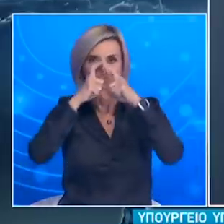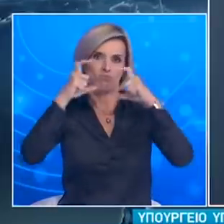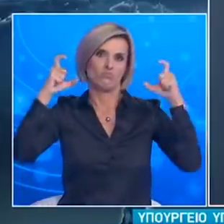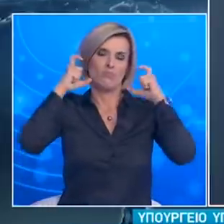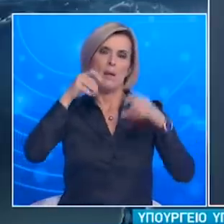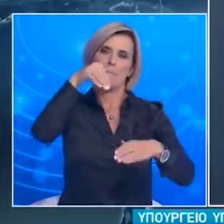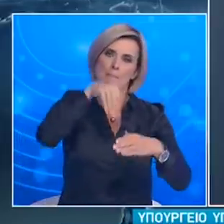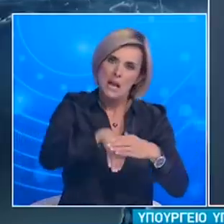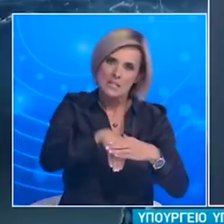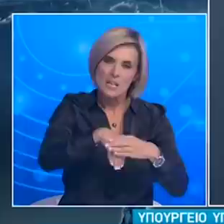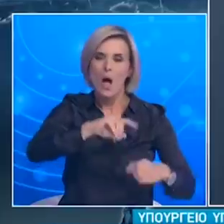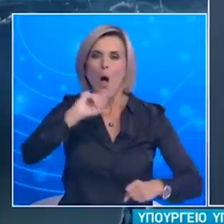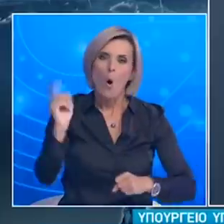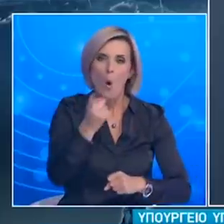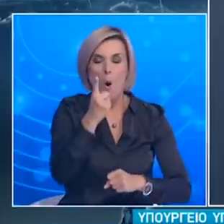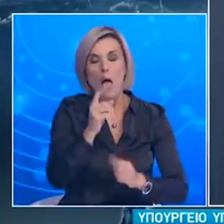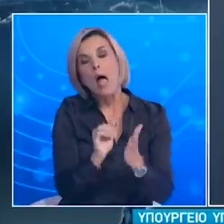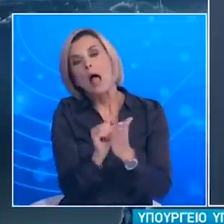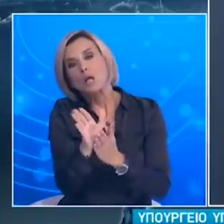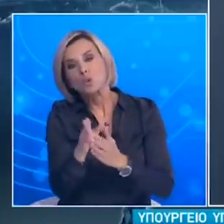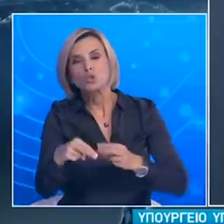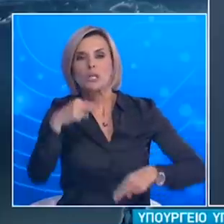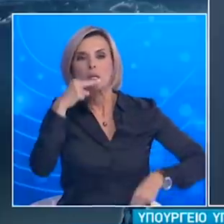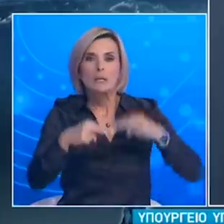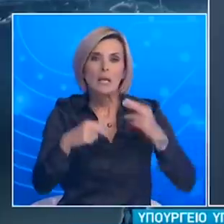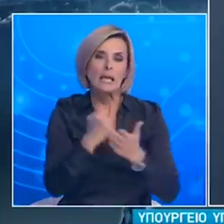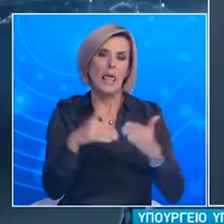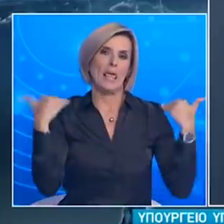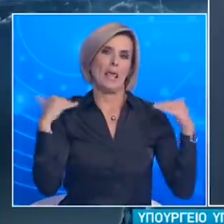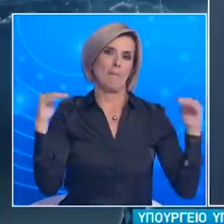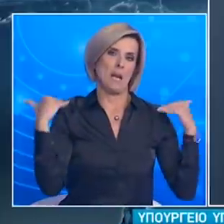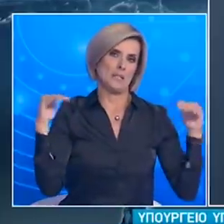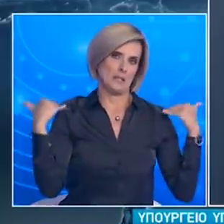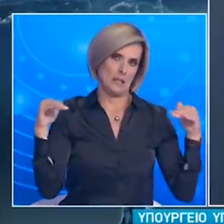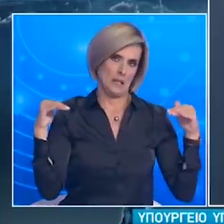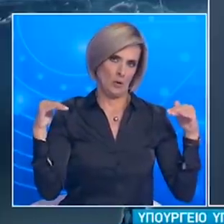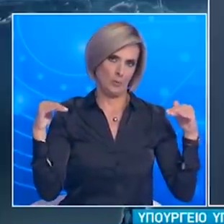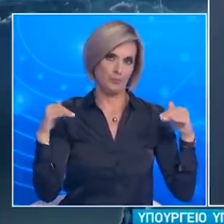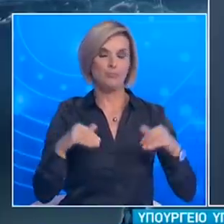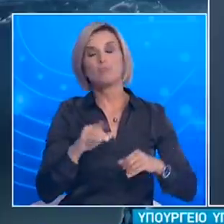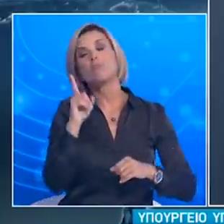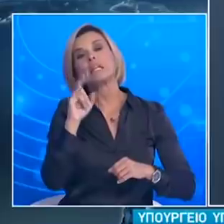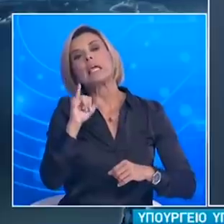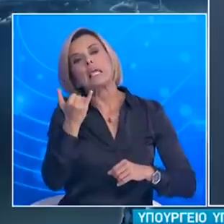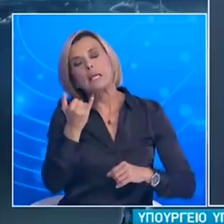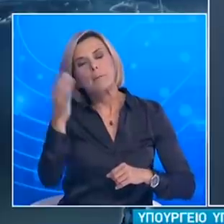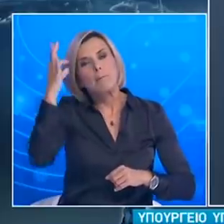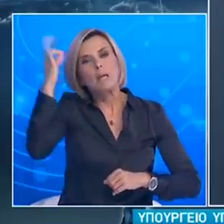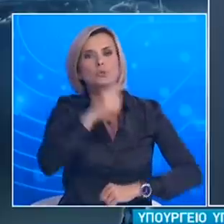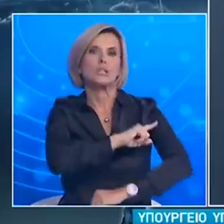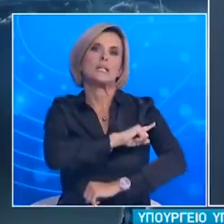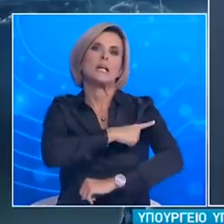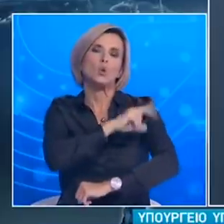κλειστούς χώρους εκτός των χώρων εστίασης και γυμναστηρίων για το κοινό καθώς και εξαιρέσεων για ιτρικούς και μόνο για λόγους υγείας.